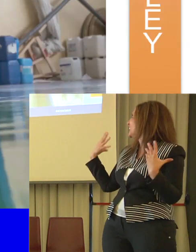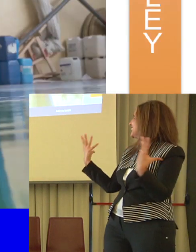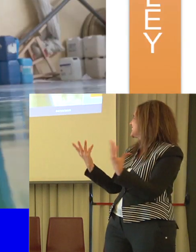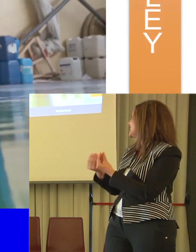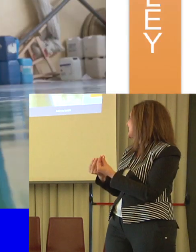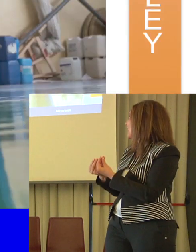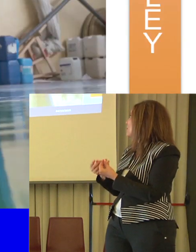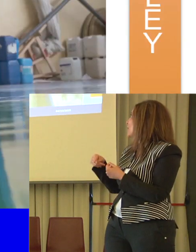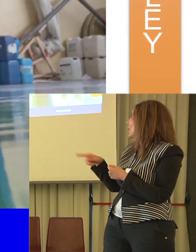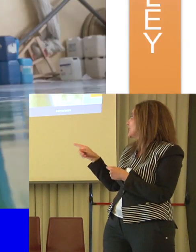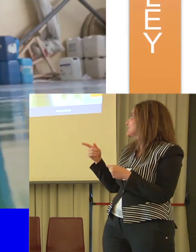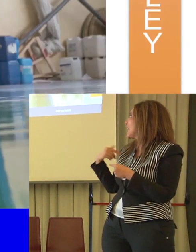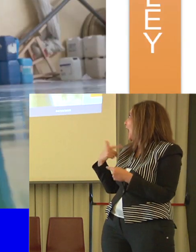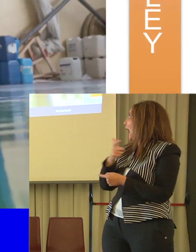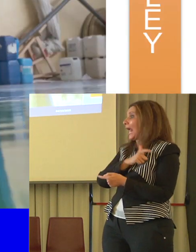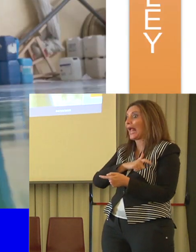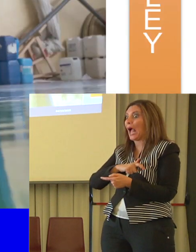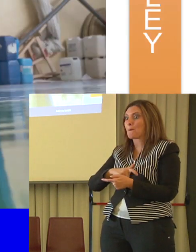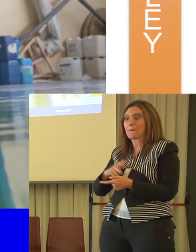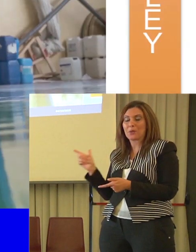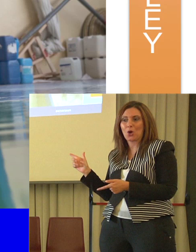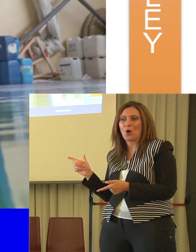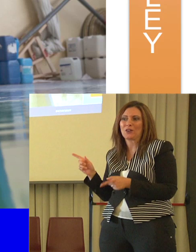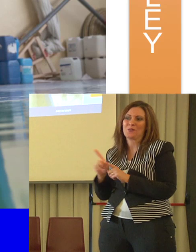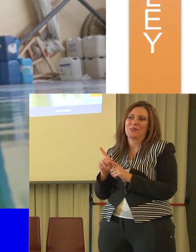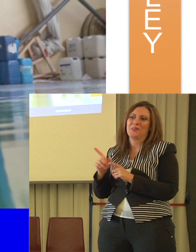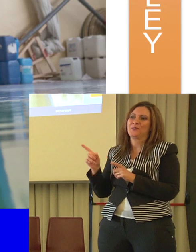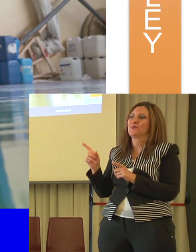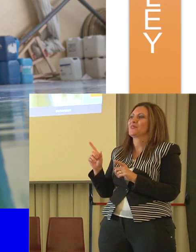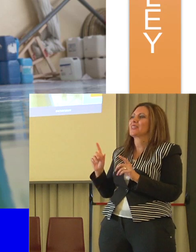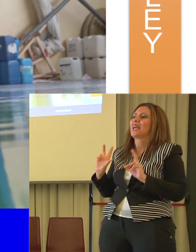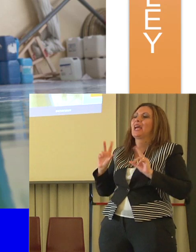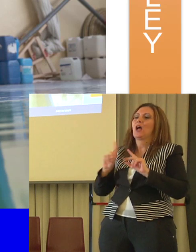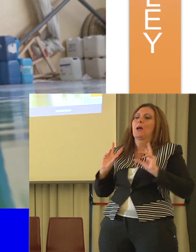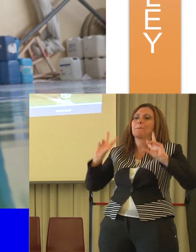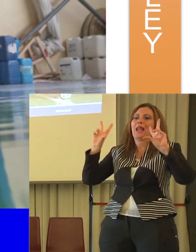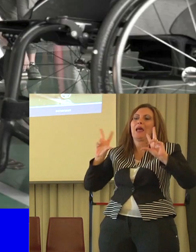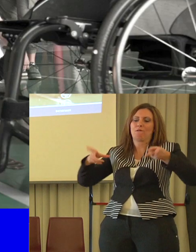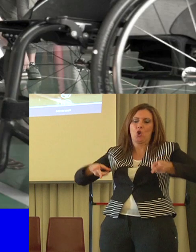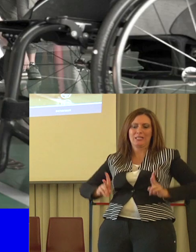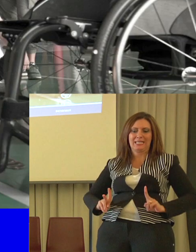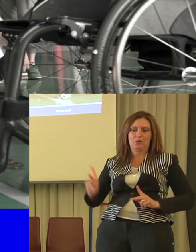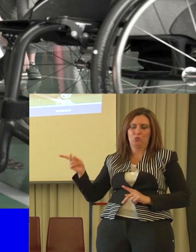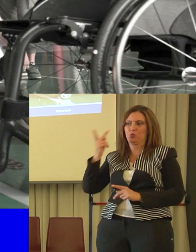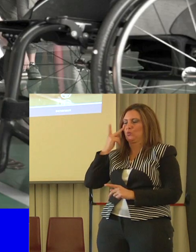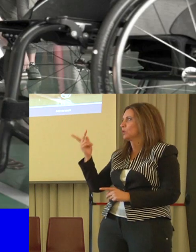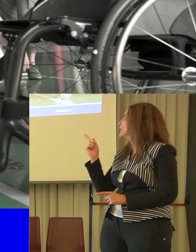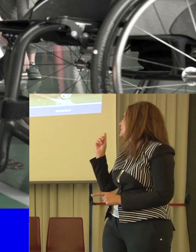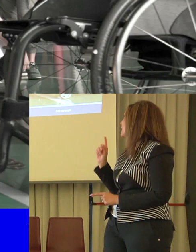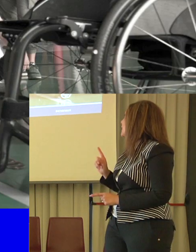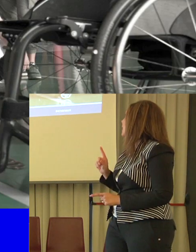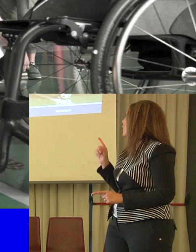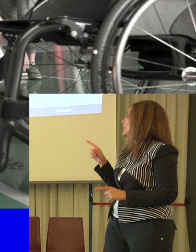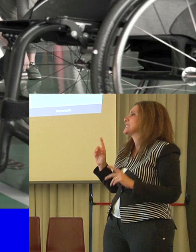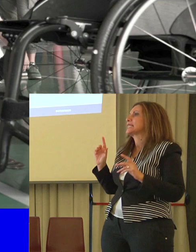qui il nostro campione ci fa vedere in una posa del suo sitting volley, qui siamo sempre in